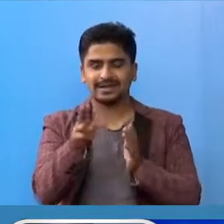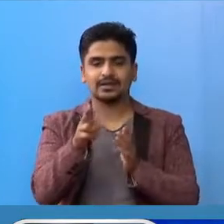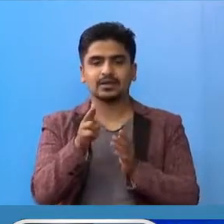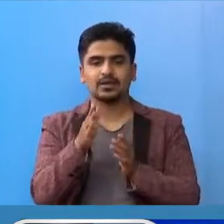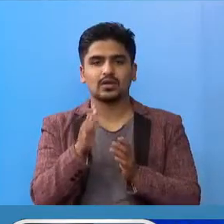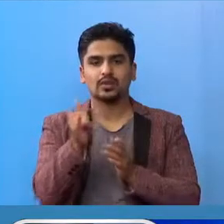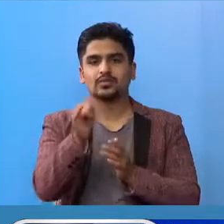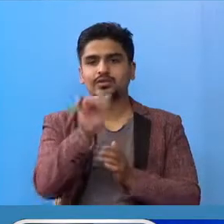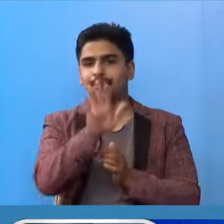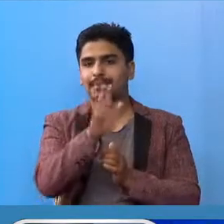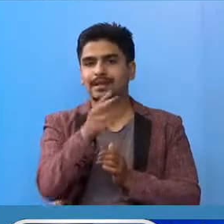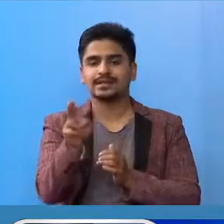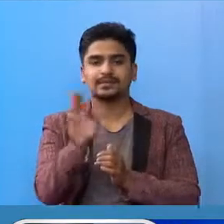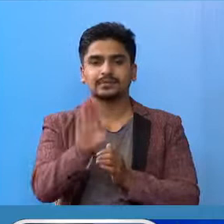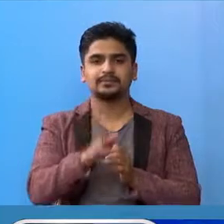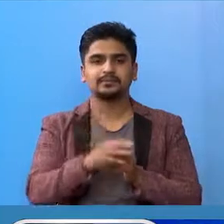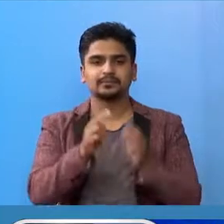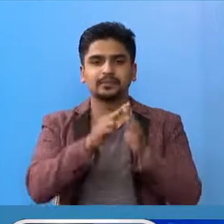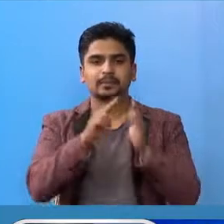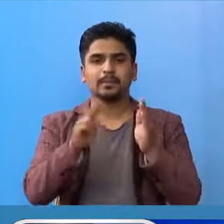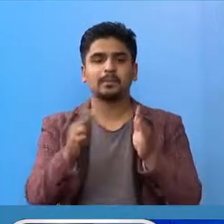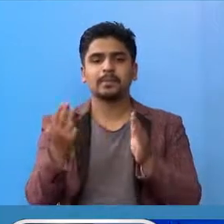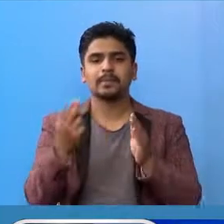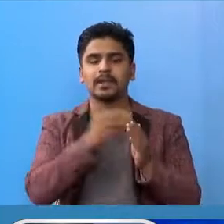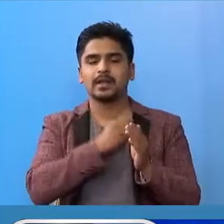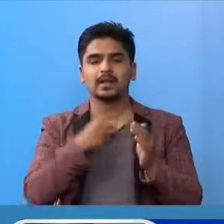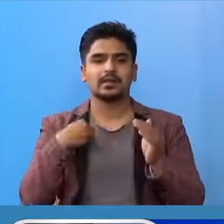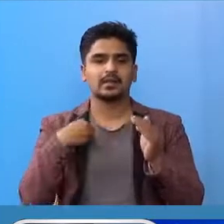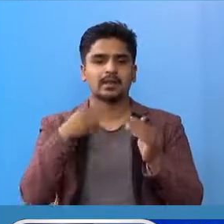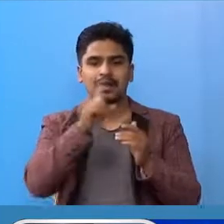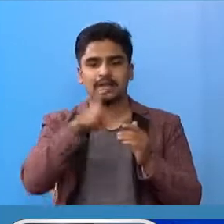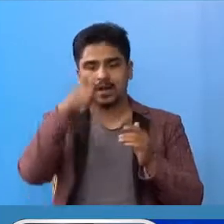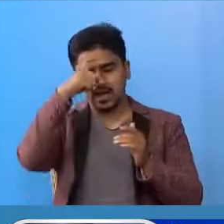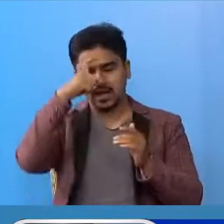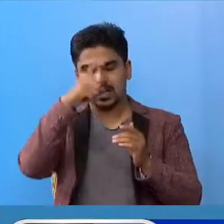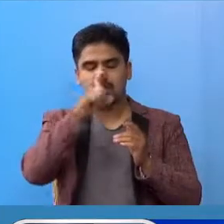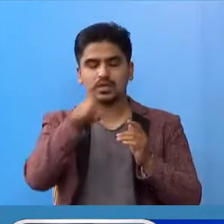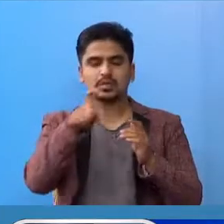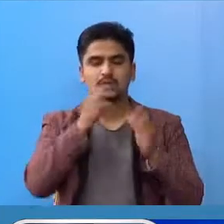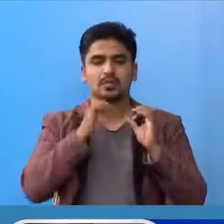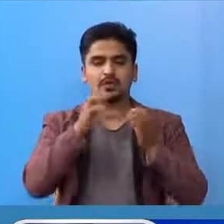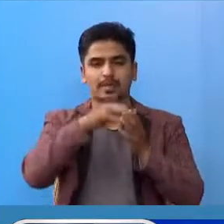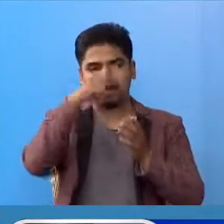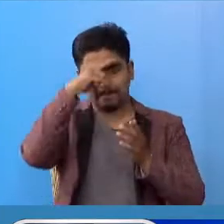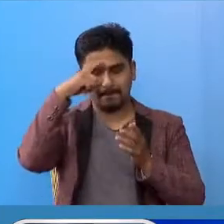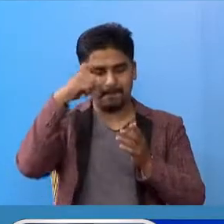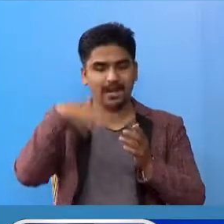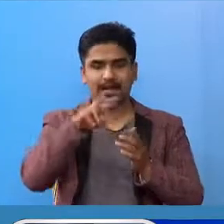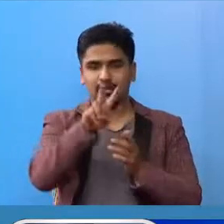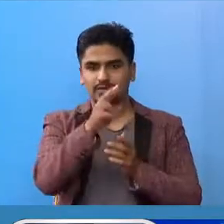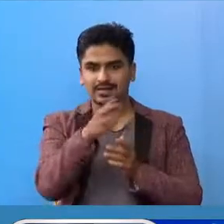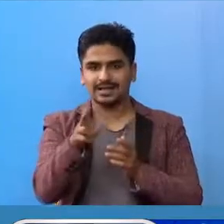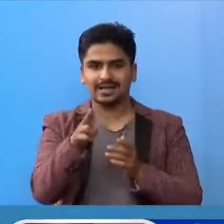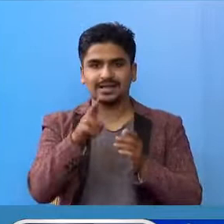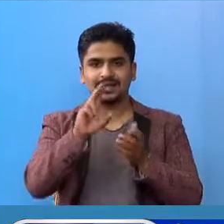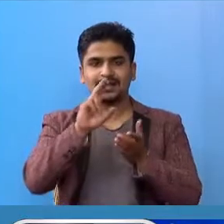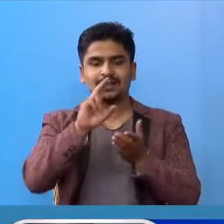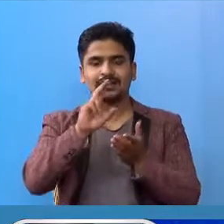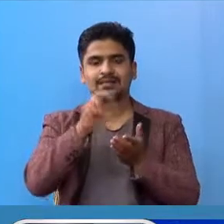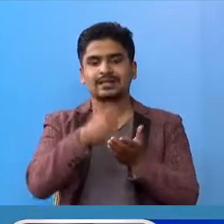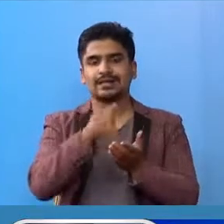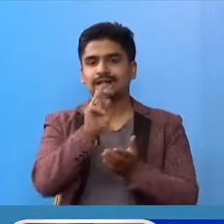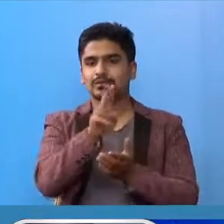का पान जना हुनुँँँचा, बेरी अस्पताल नेपल गंज प्रयोक साला मा बांके का दुई जना रो दांग का